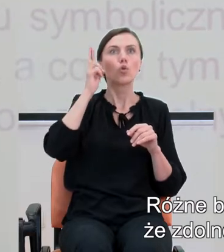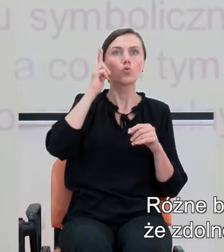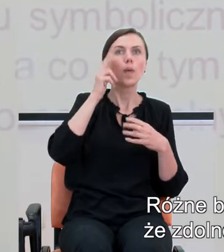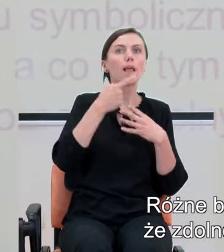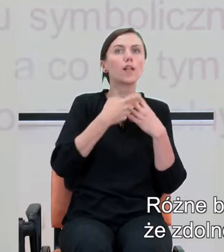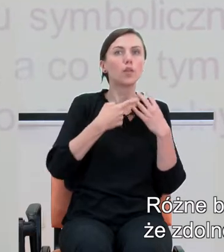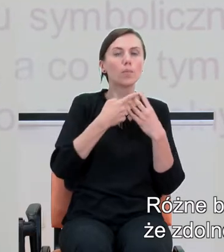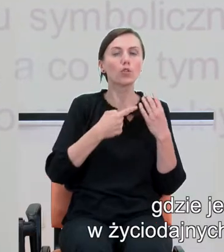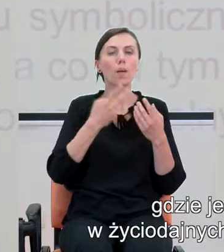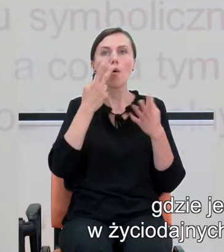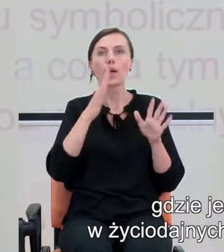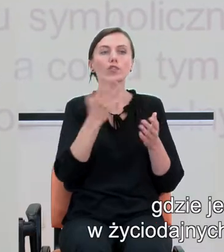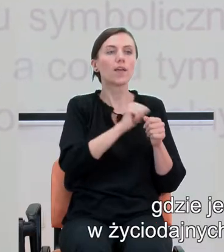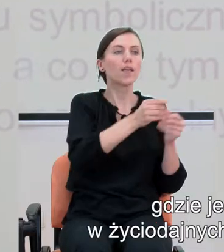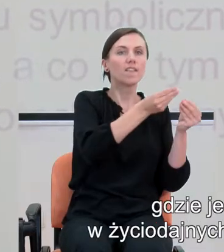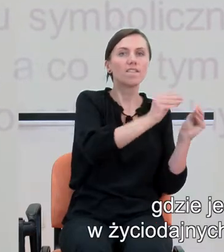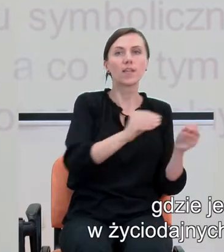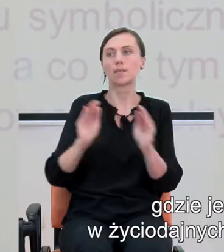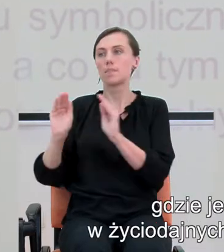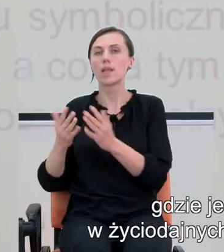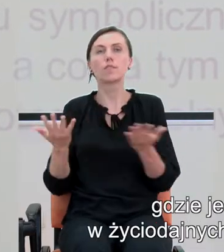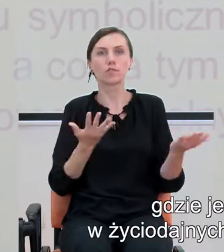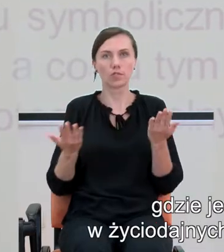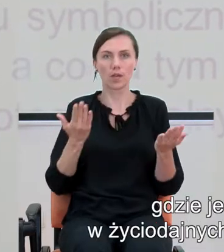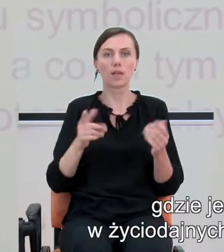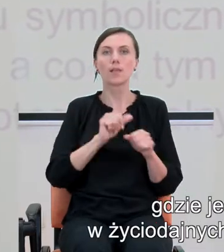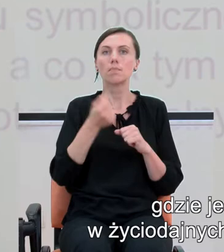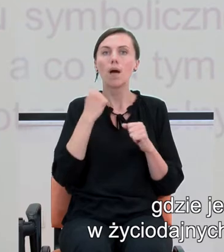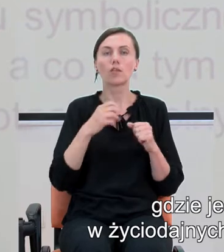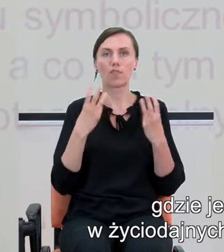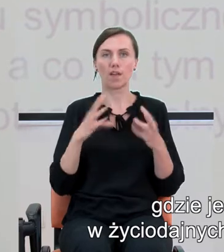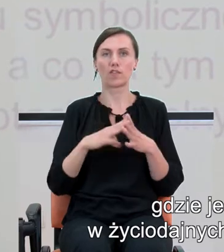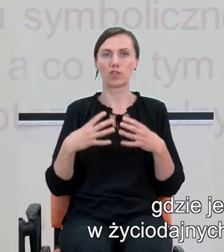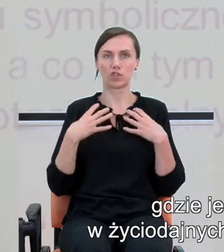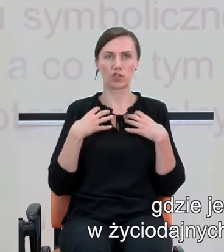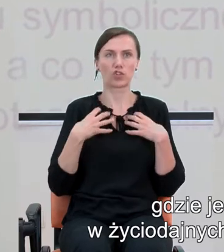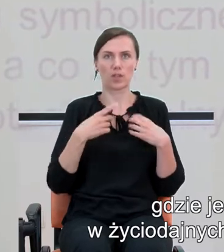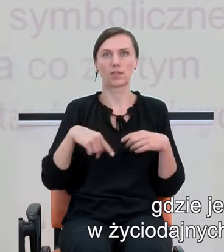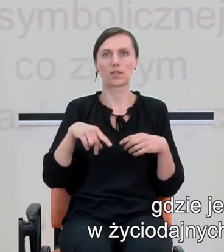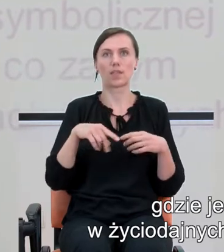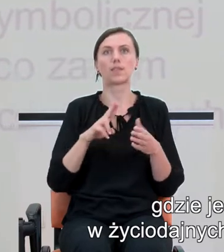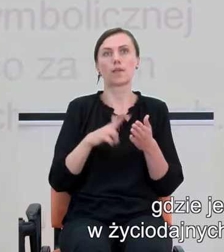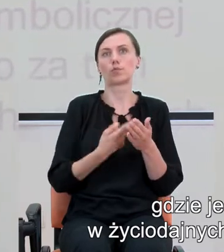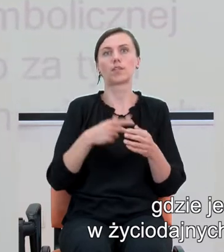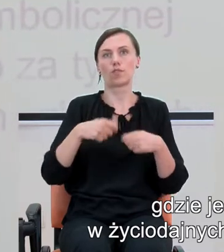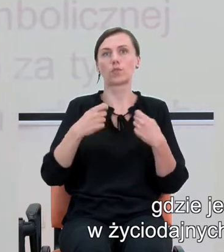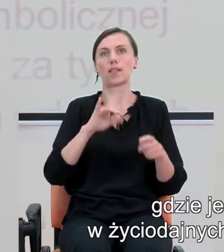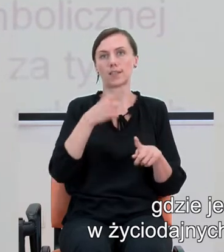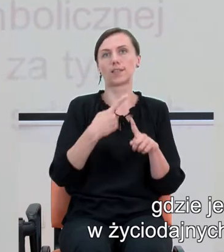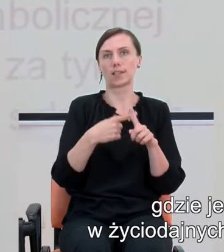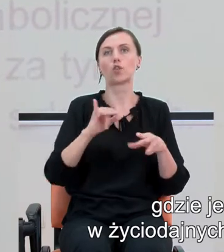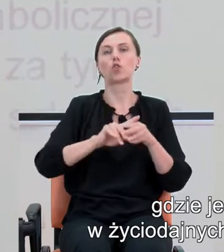liczebności, wskazywania, gdzie jest więcej, a gdzie mniej, są bardzo ważne w życiodajnych kwestiach, choćby związanych z